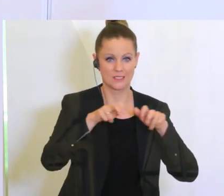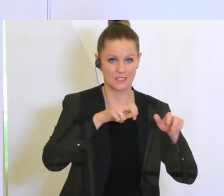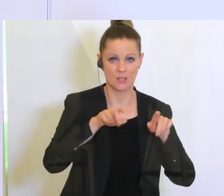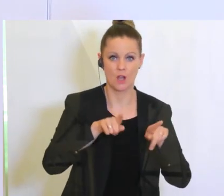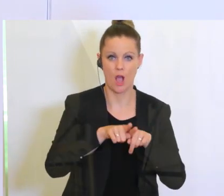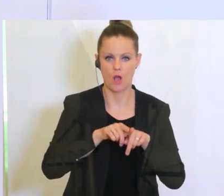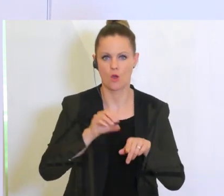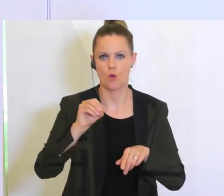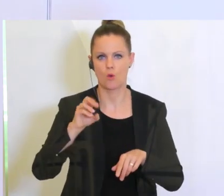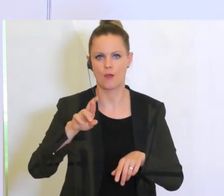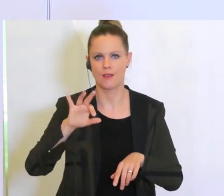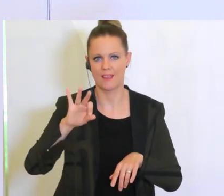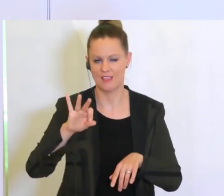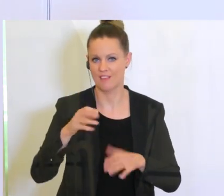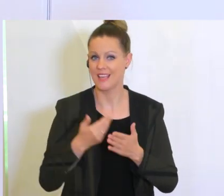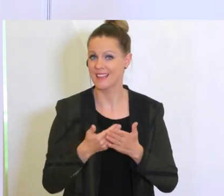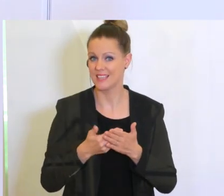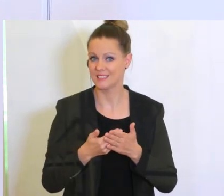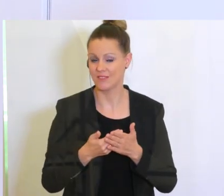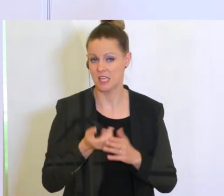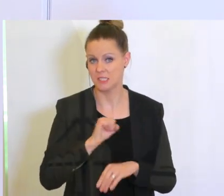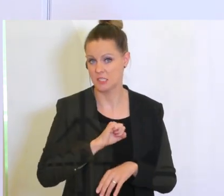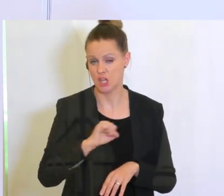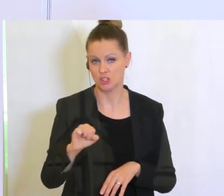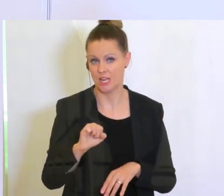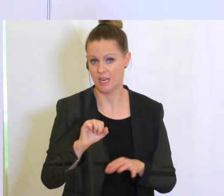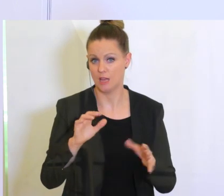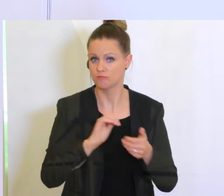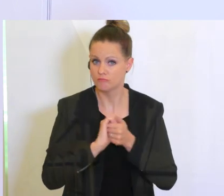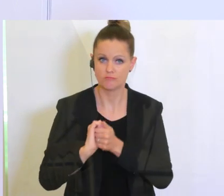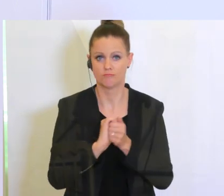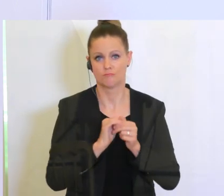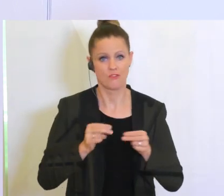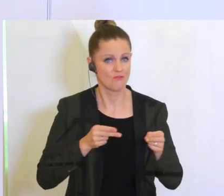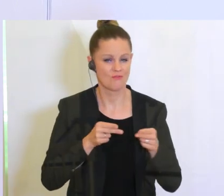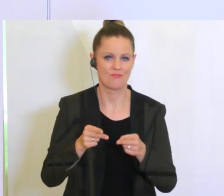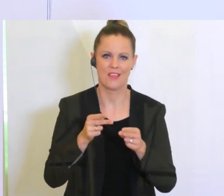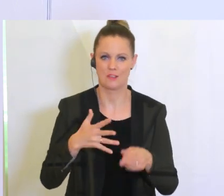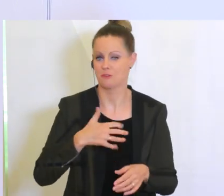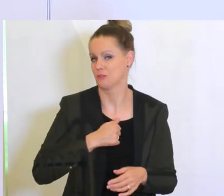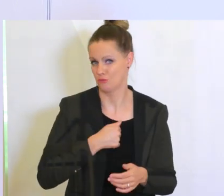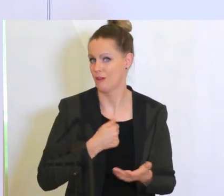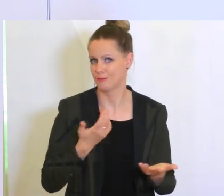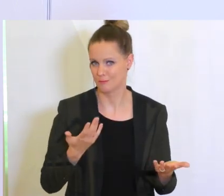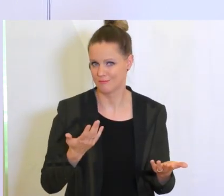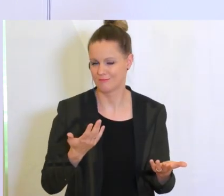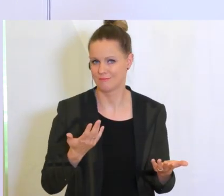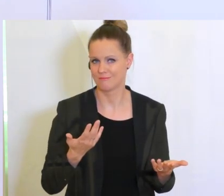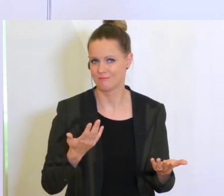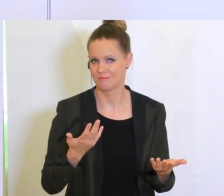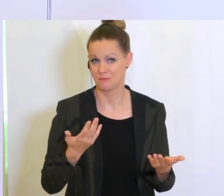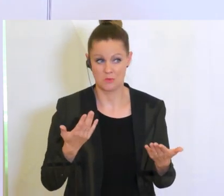ORF. Und so ist es ein sehr schneller gemeinsamer Weg, ist hier gelungen, damit das,